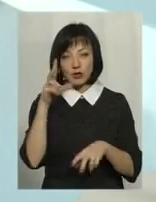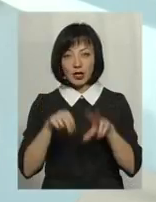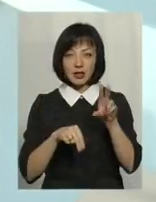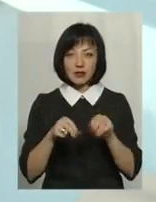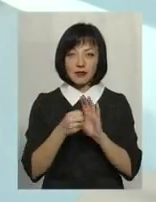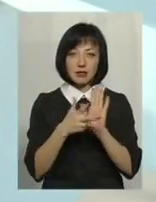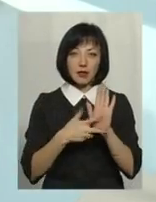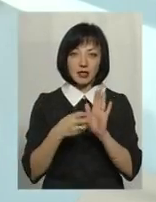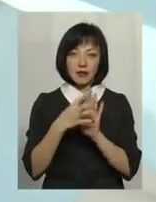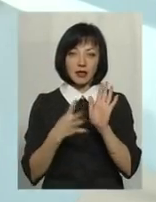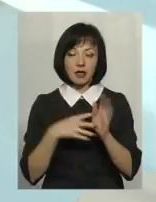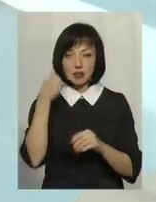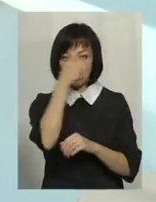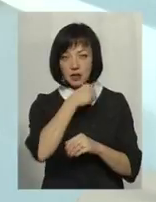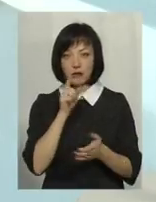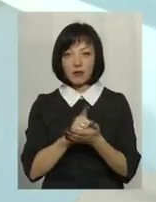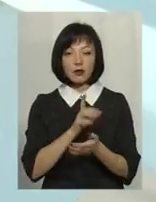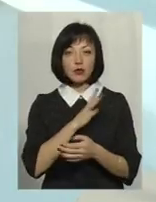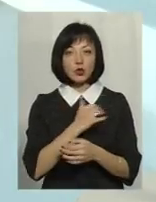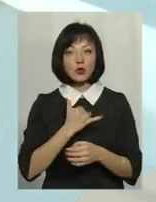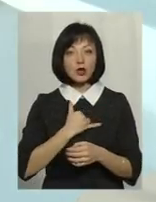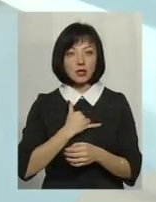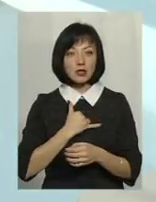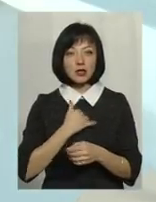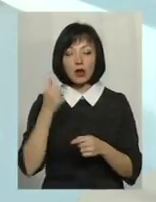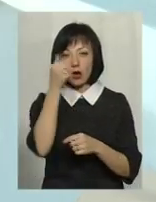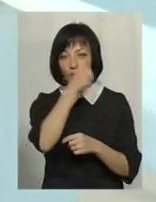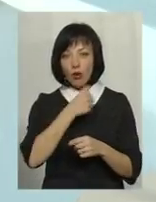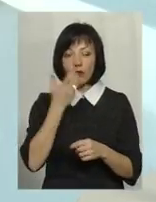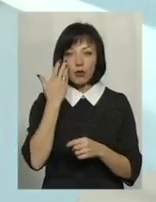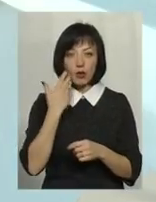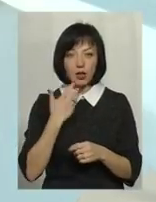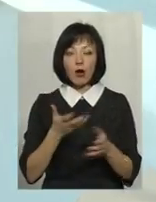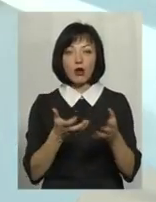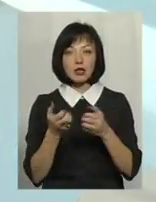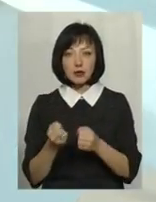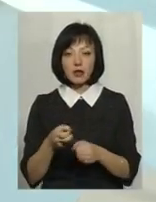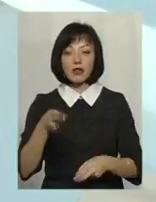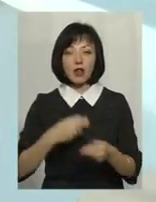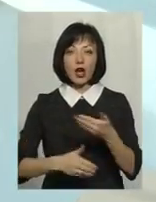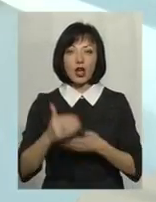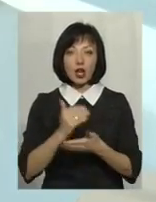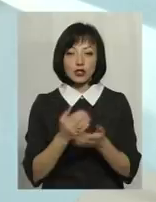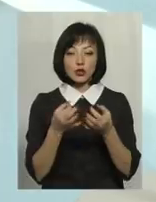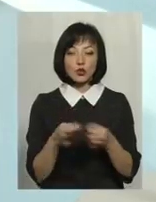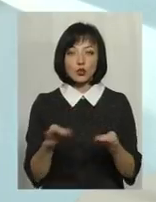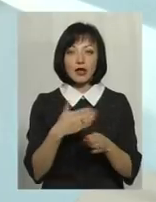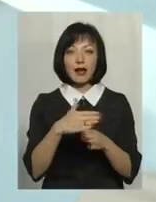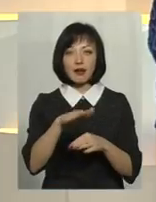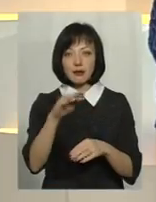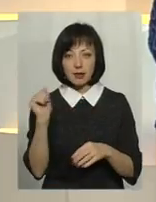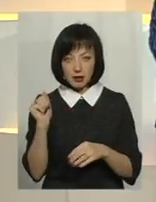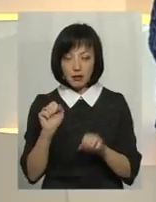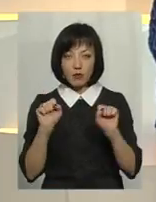18-19 рік повинен бути в нас. Тим роком, коли ми отримаємо нарешті доступні кредити, за